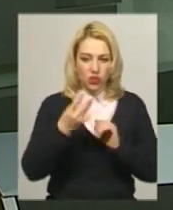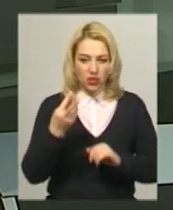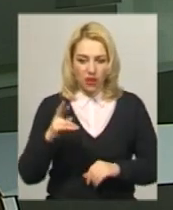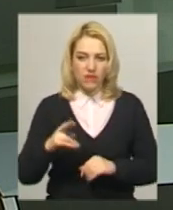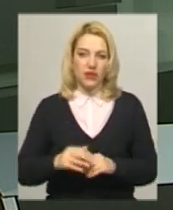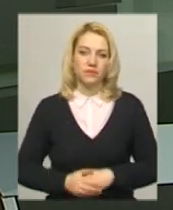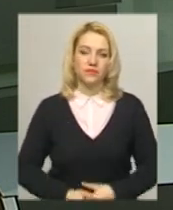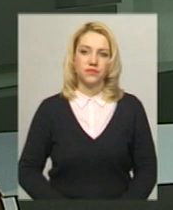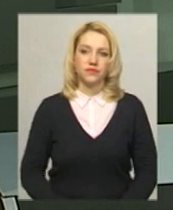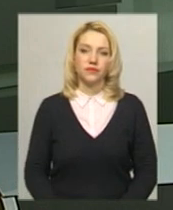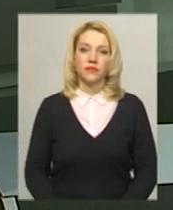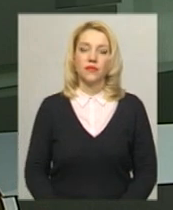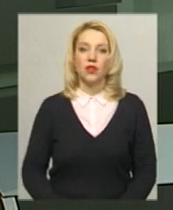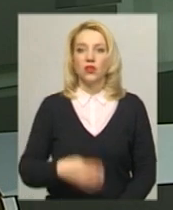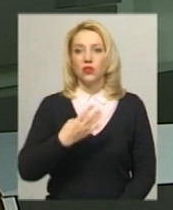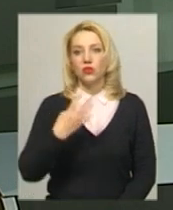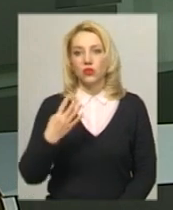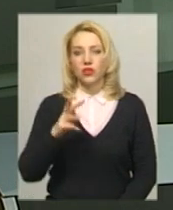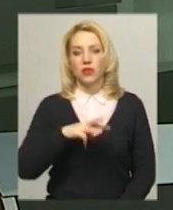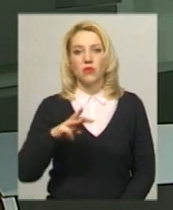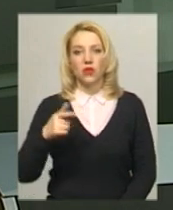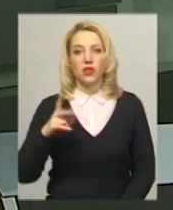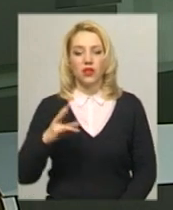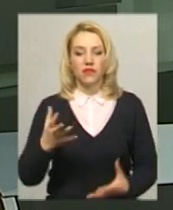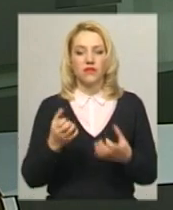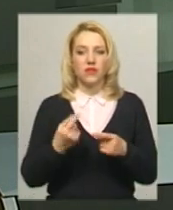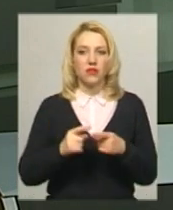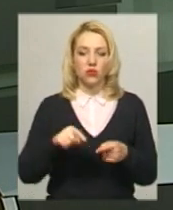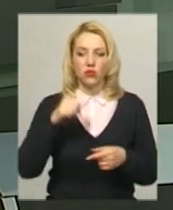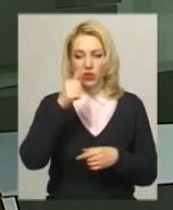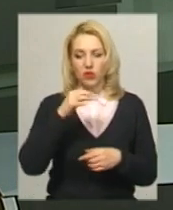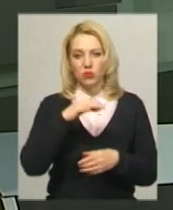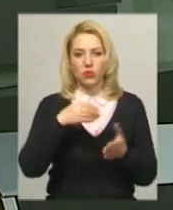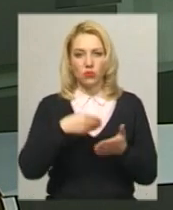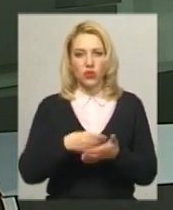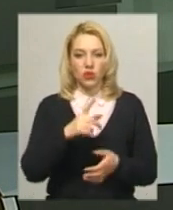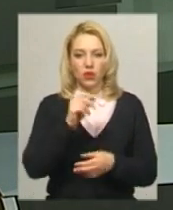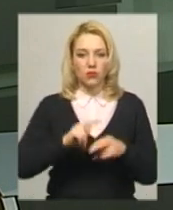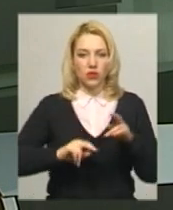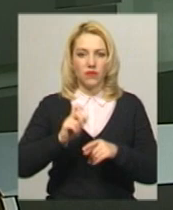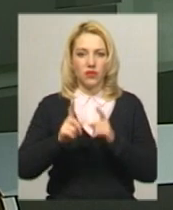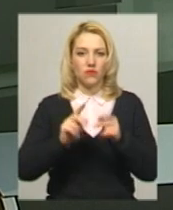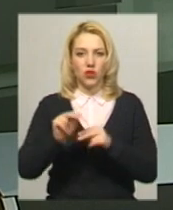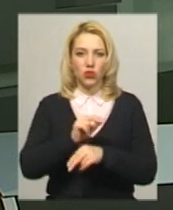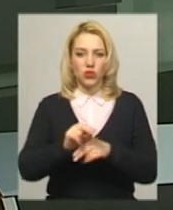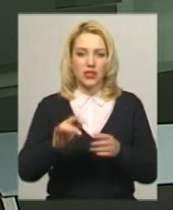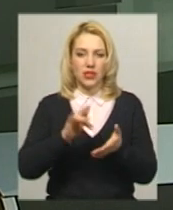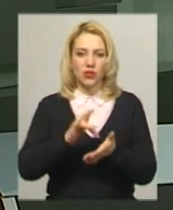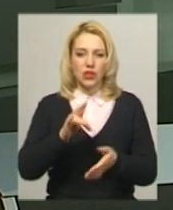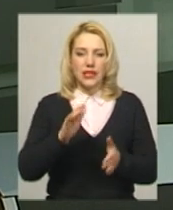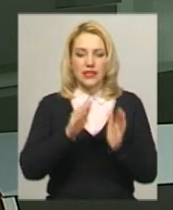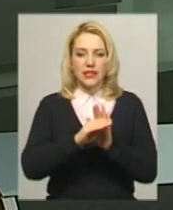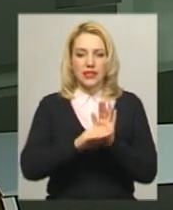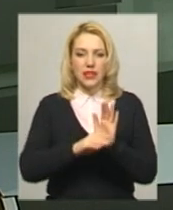червня. 44 млн грн взяли цьогоріч з обласного бюджету на будівництво та реконструкцію централізованих систем